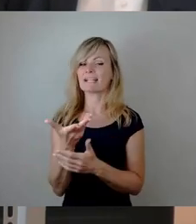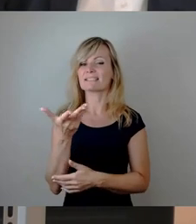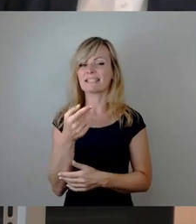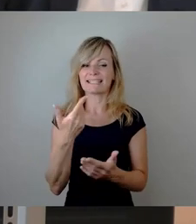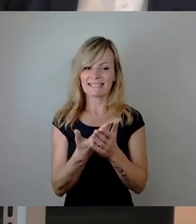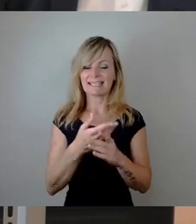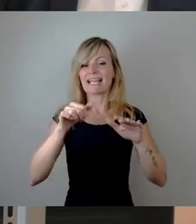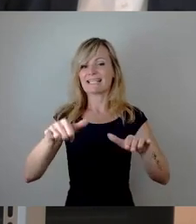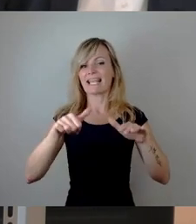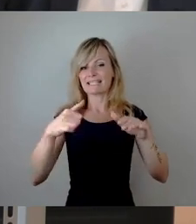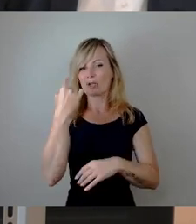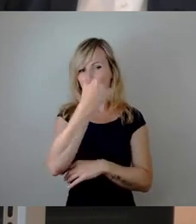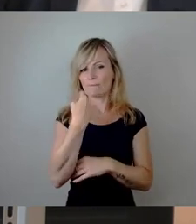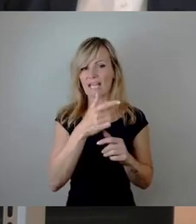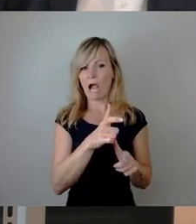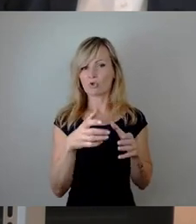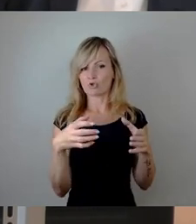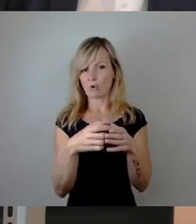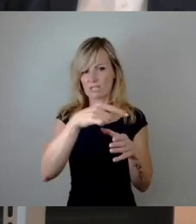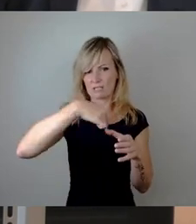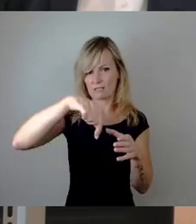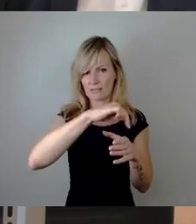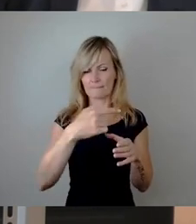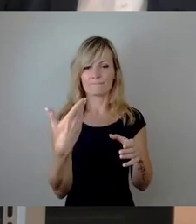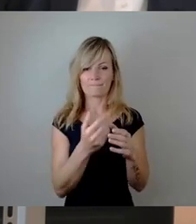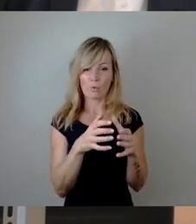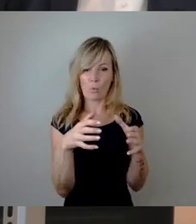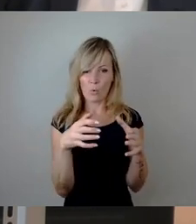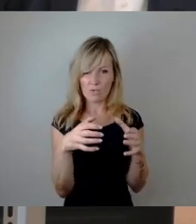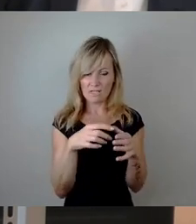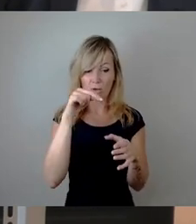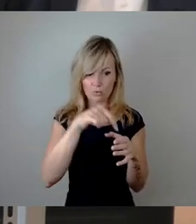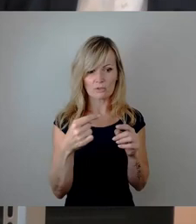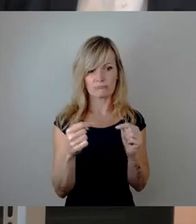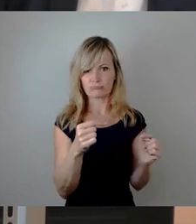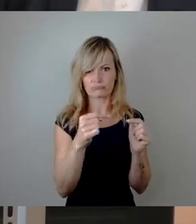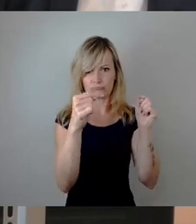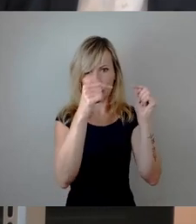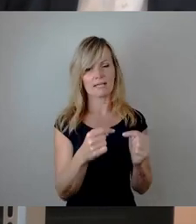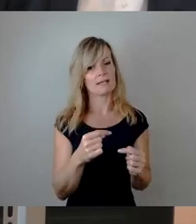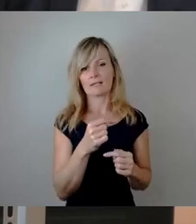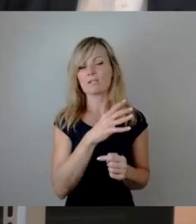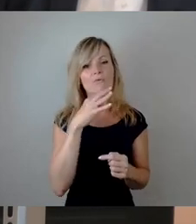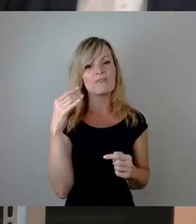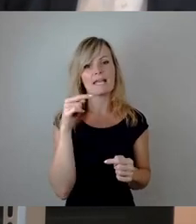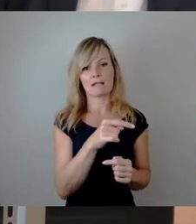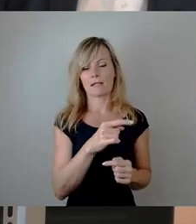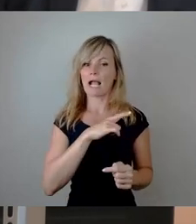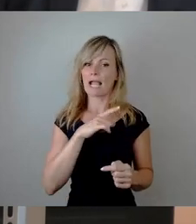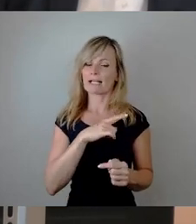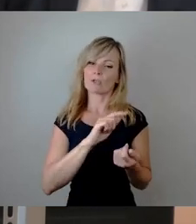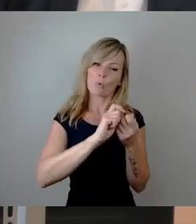-köpfigen Ausschüsse in ihrer Größe und vor allem in der Diskussionskultur, die dann dort entsteht, zu viel. Und da müsste man eigentlich zu einer anderen